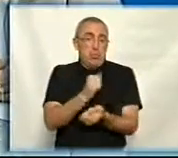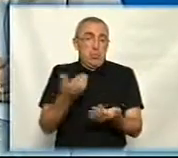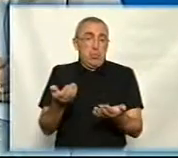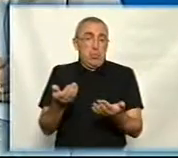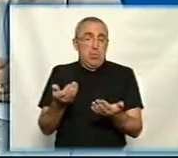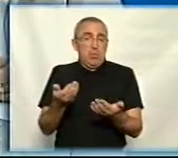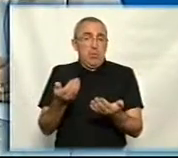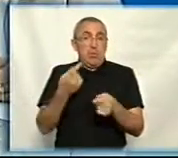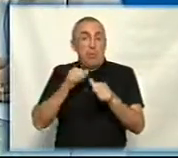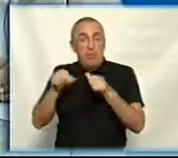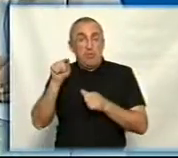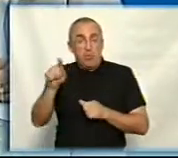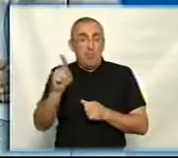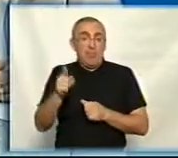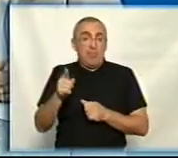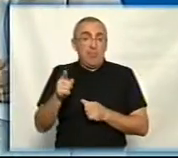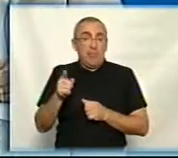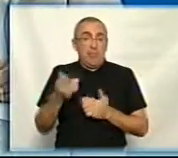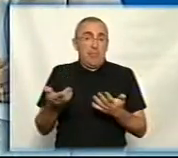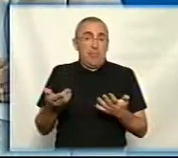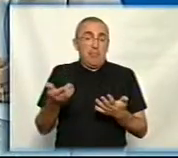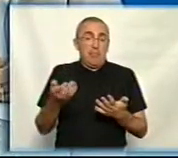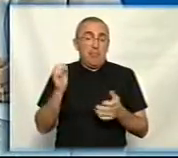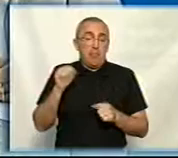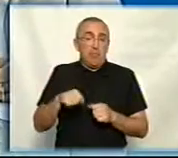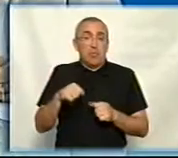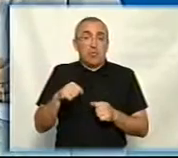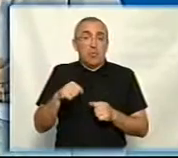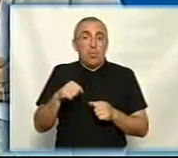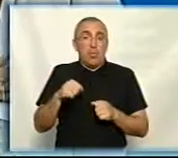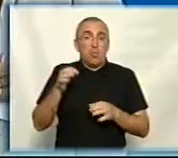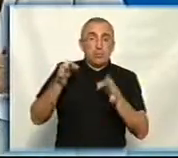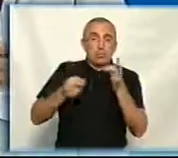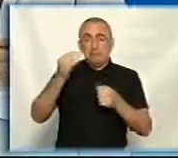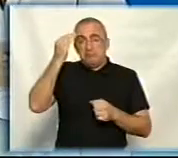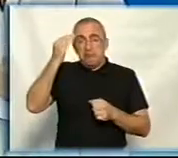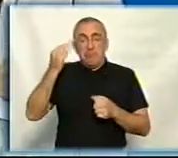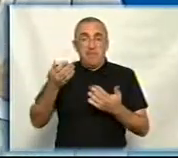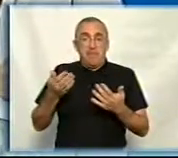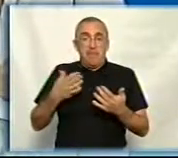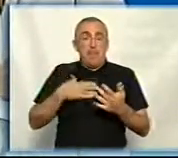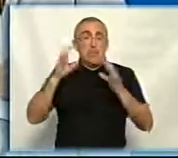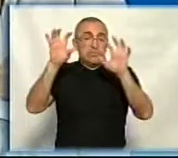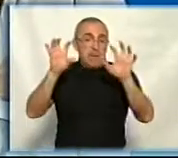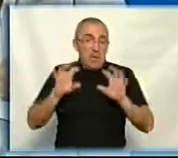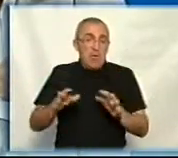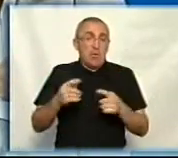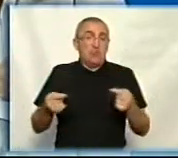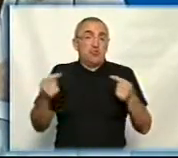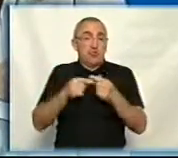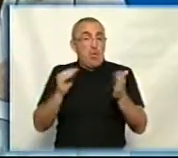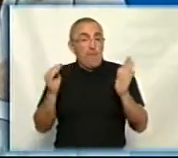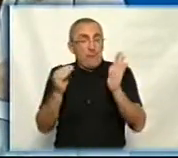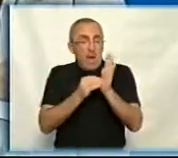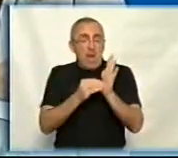і тут, окрім того, що ми просто якось можемо про це судити суб'єктивно. У нас ще є законодавство, де чітко вказано,